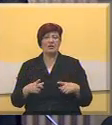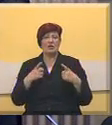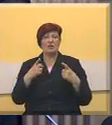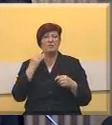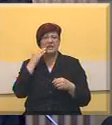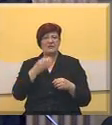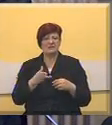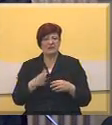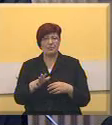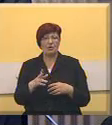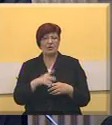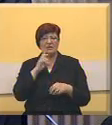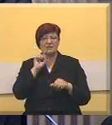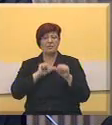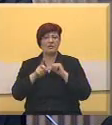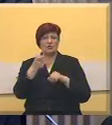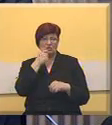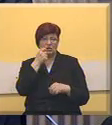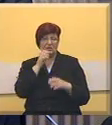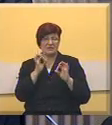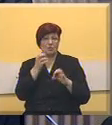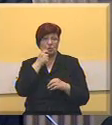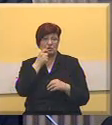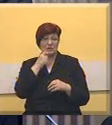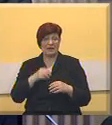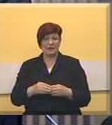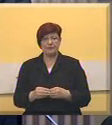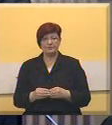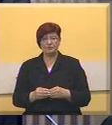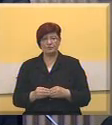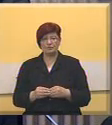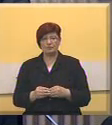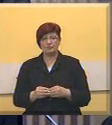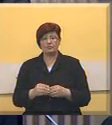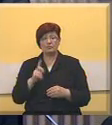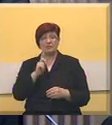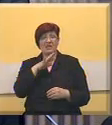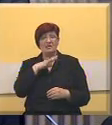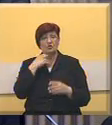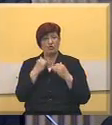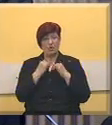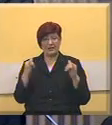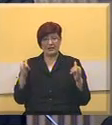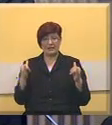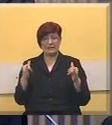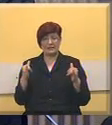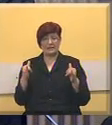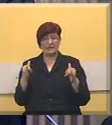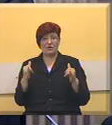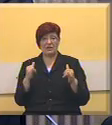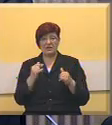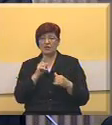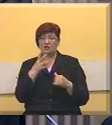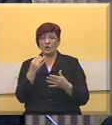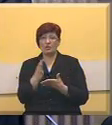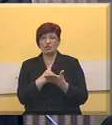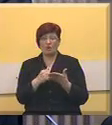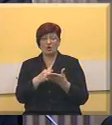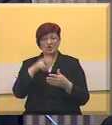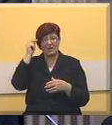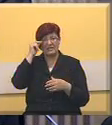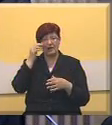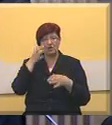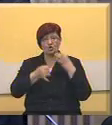poljoprivrede ili bezbednost hrane. Zatim, nedovoljno je razvijena i neefikasno iskorišćena naučno